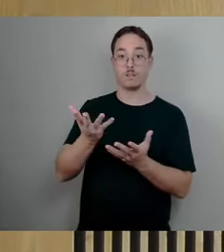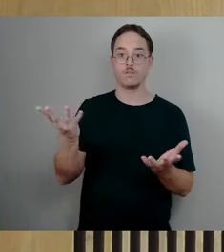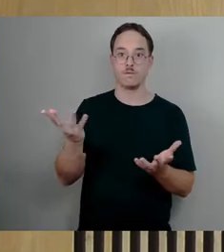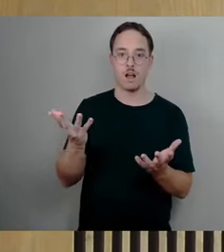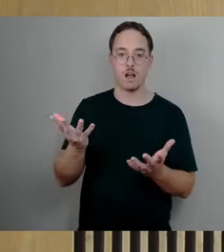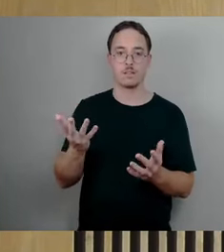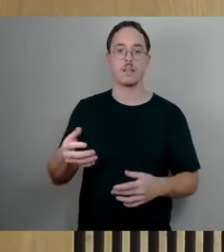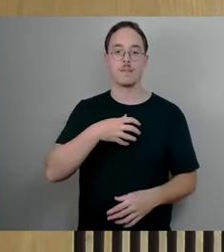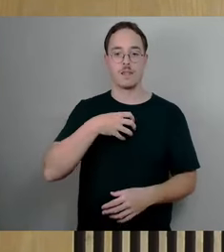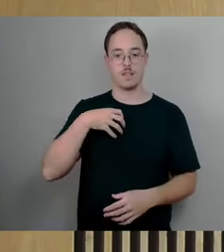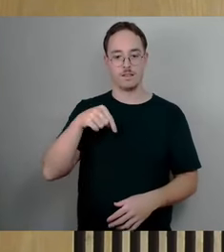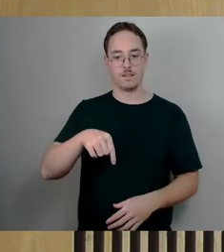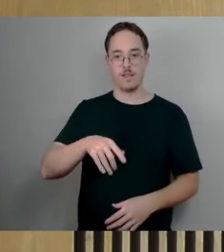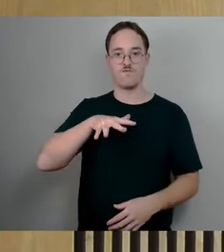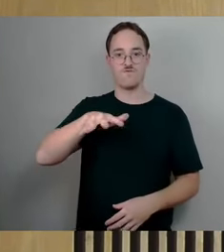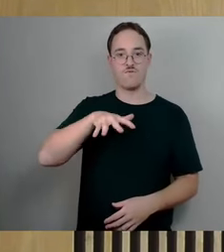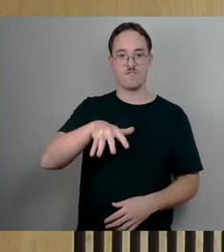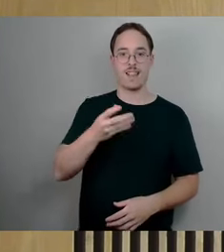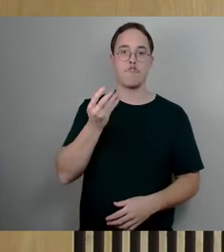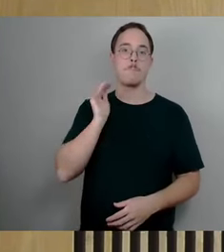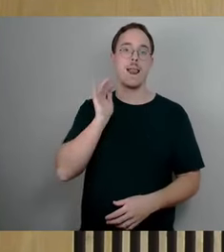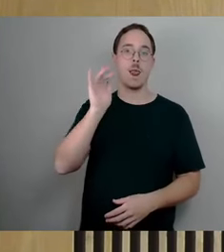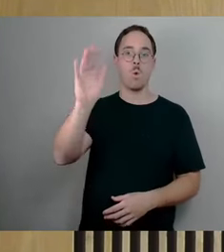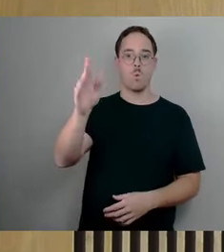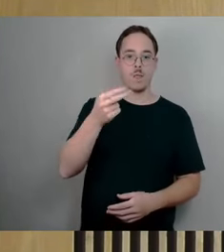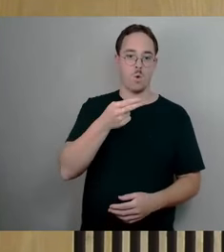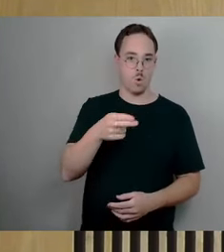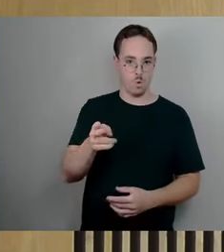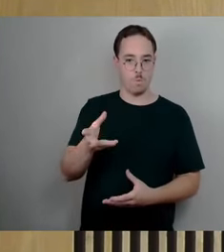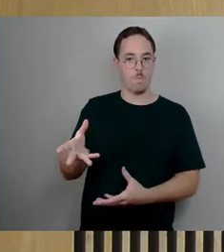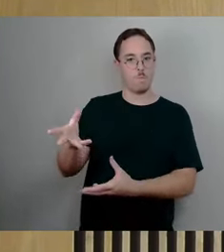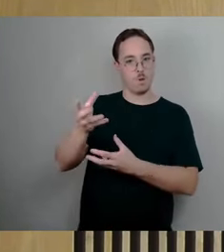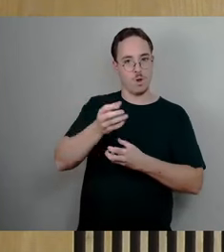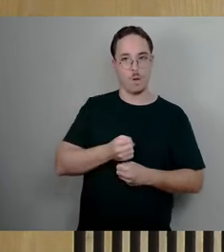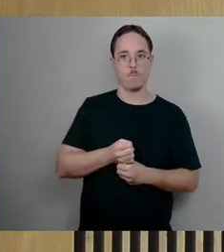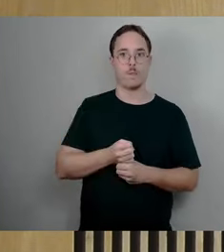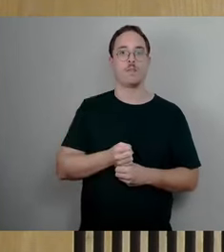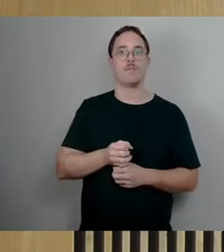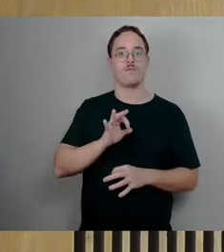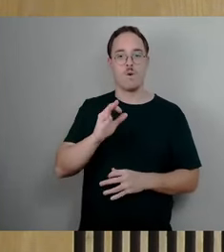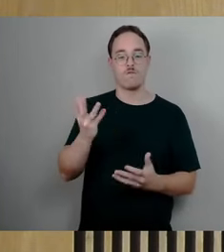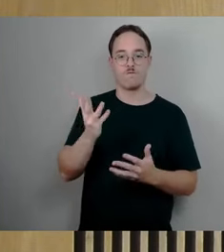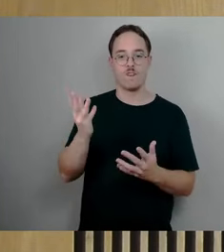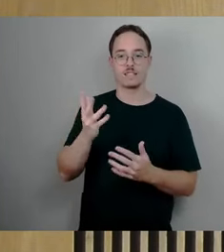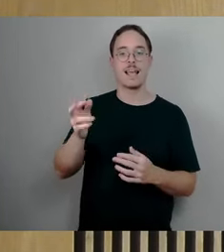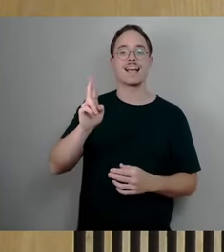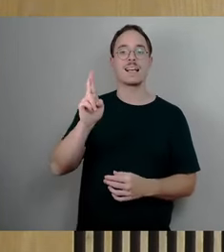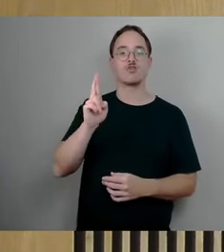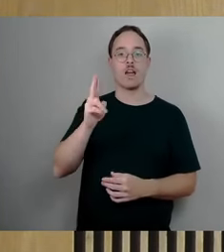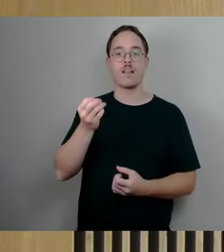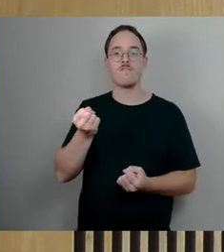Millionen Euro für den Bau einer Richard-Wagner-Akademie am Königsufer erhält. Das wurde auch von einigen